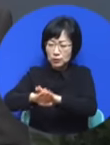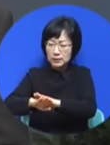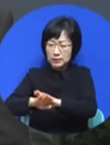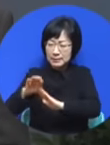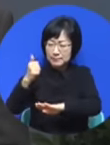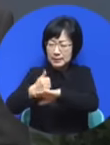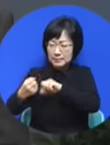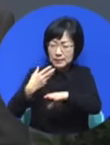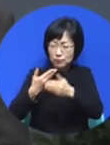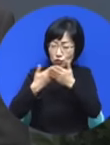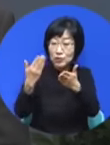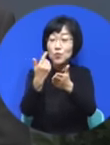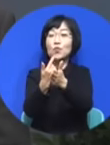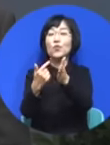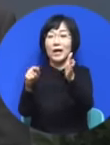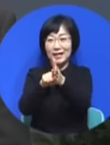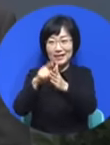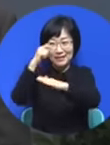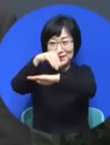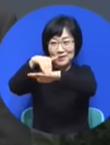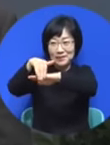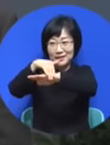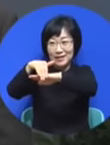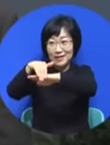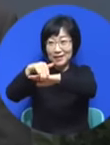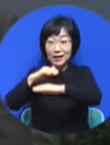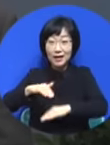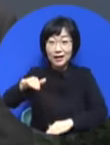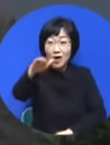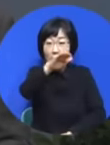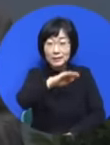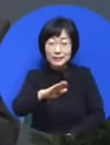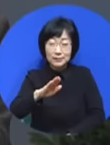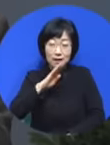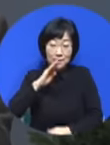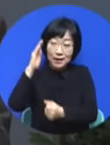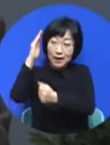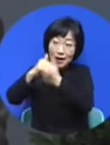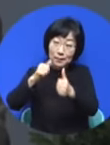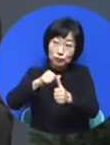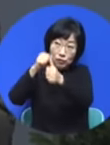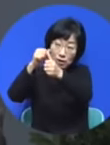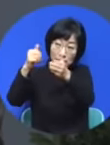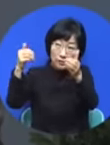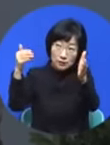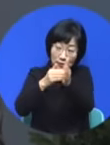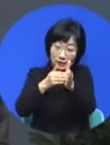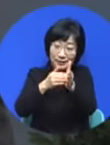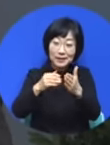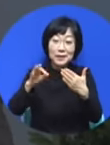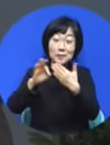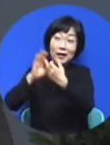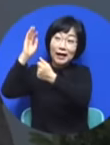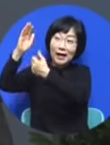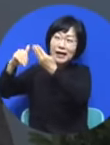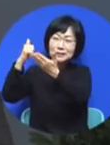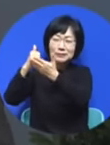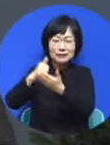여러분이 진짜 구원받은 자라면 하나님은 다른 것 말고 진짜 응답받기를 원하신다 그 말이요.